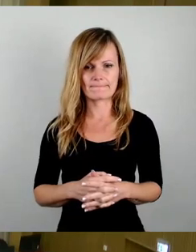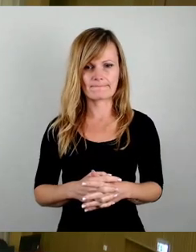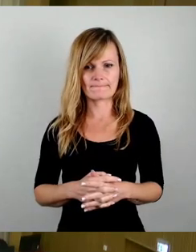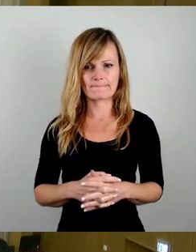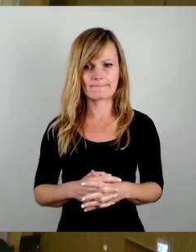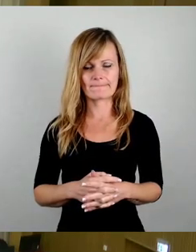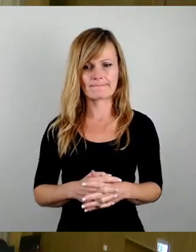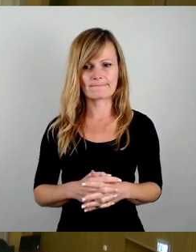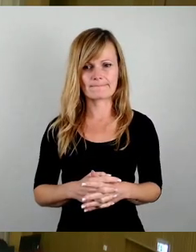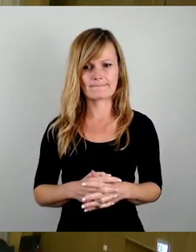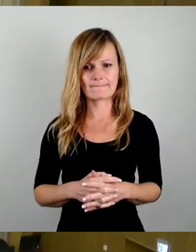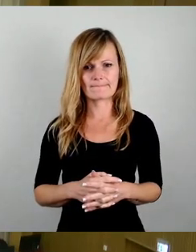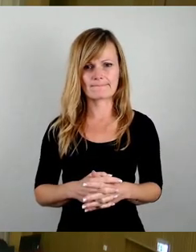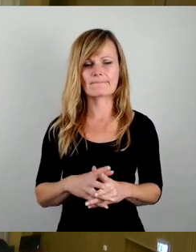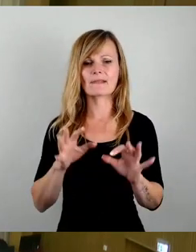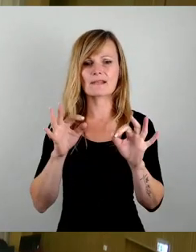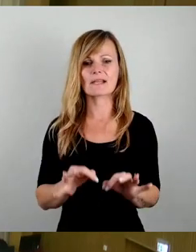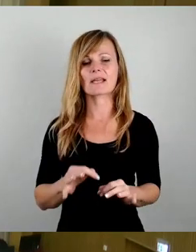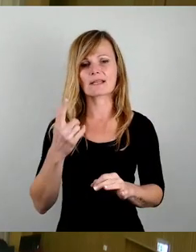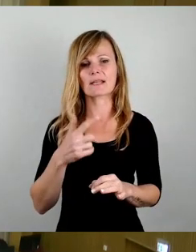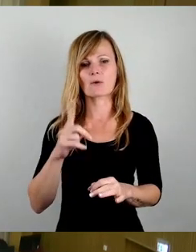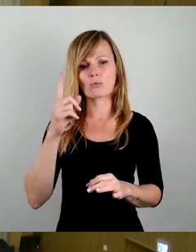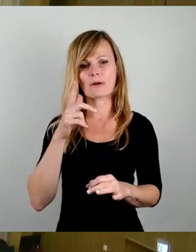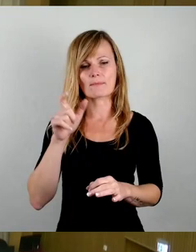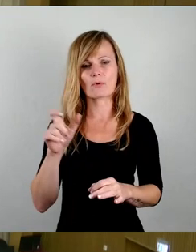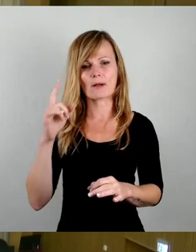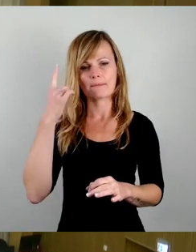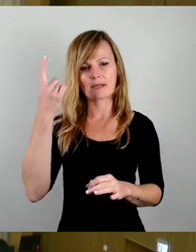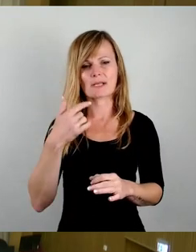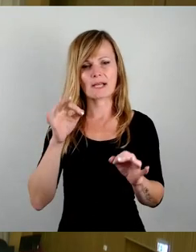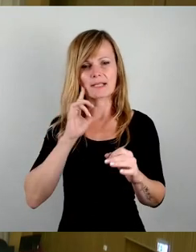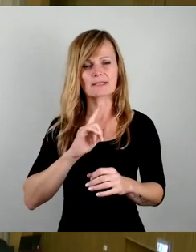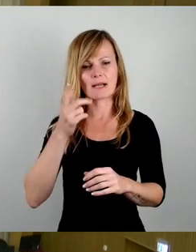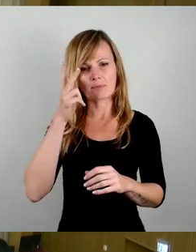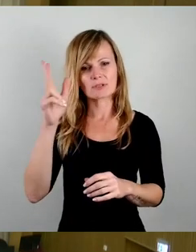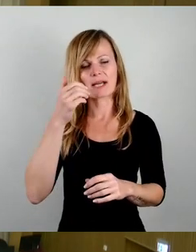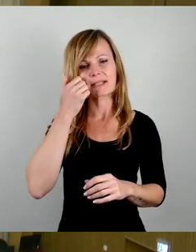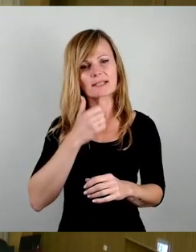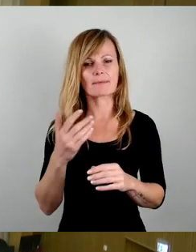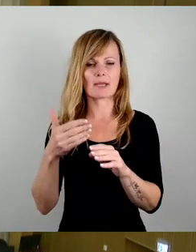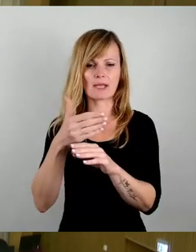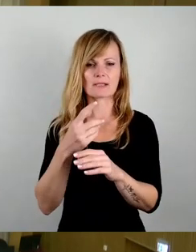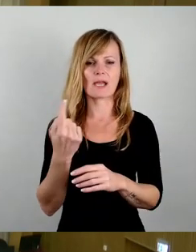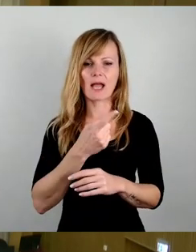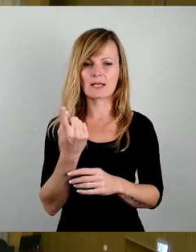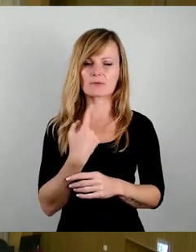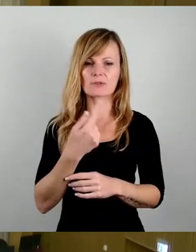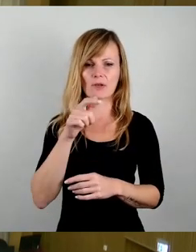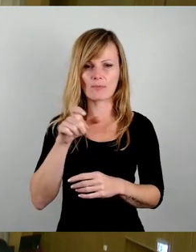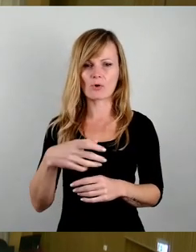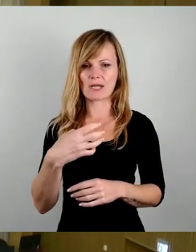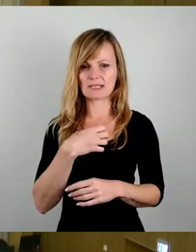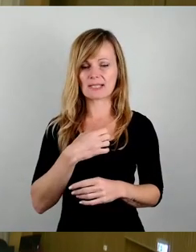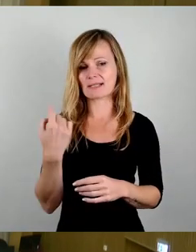Sehr geehrter Herr Oberbürgermeister, sehr geehrte Damen und Herren, liebe Gäste, alles was unsere Bürger in Dresden in den letzten Monaten